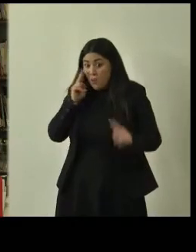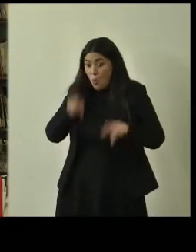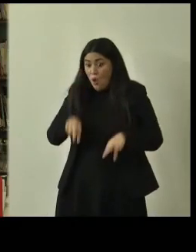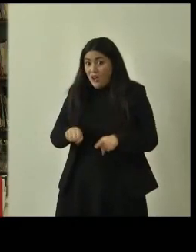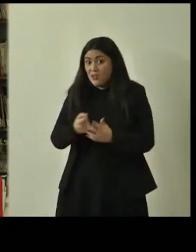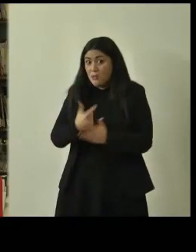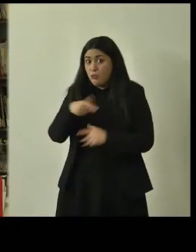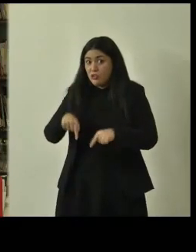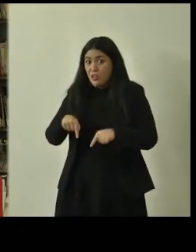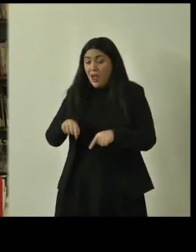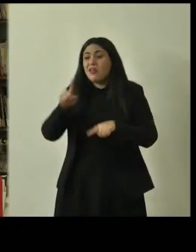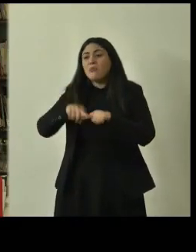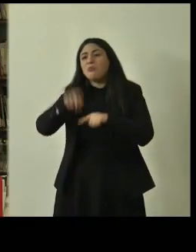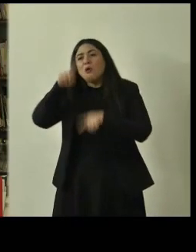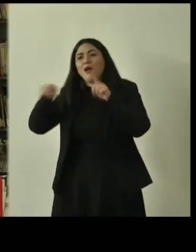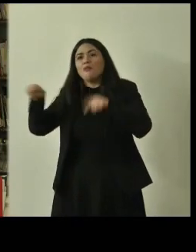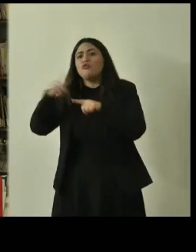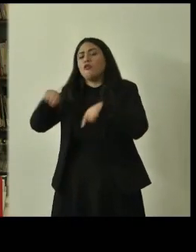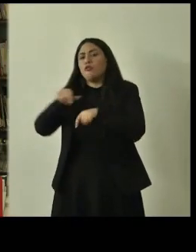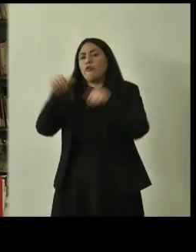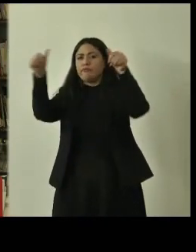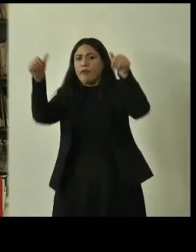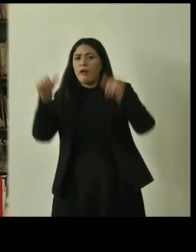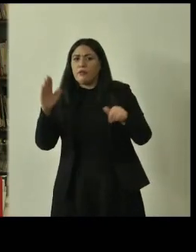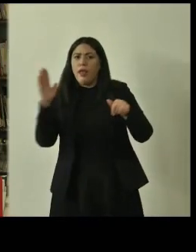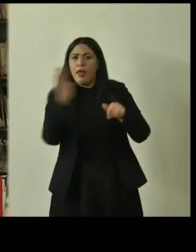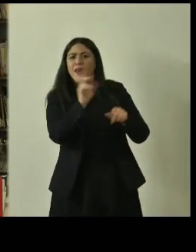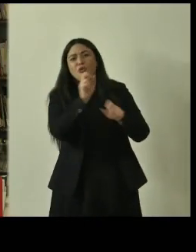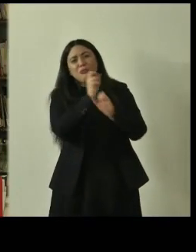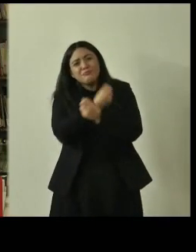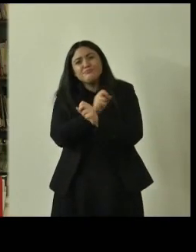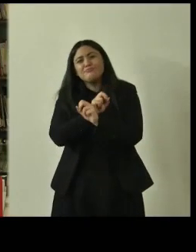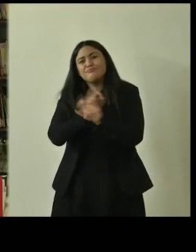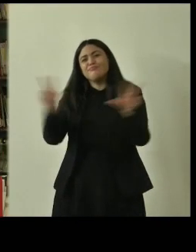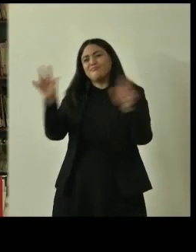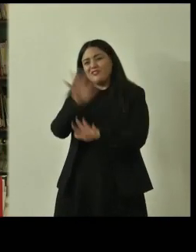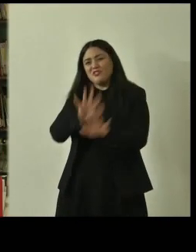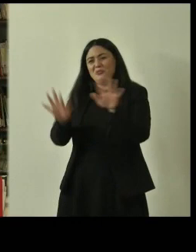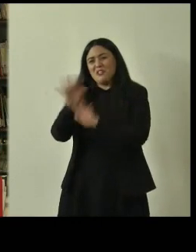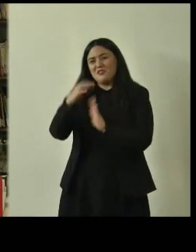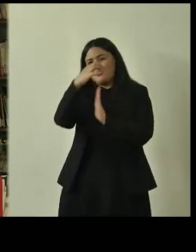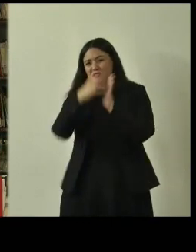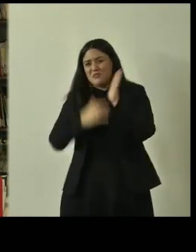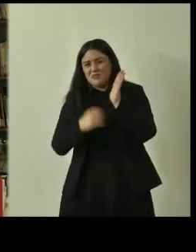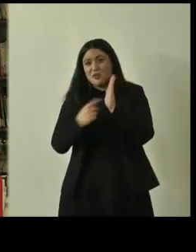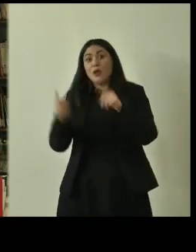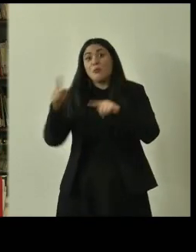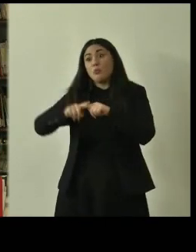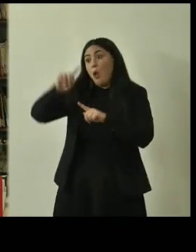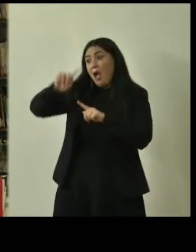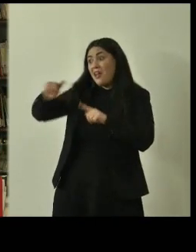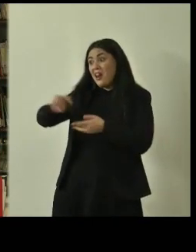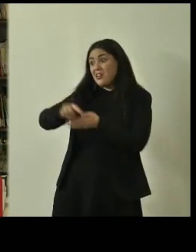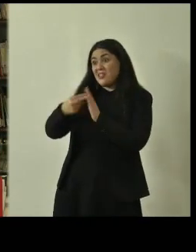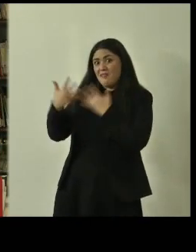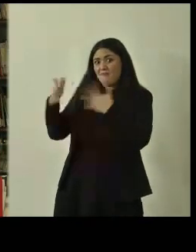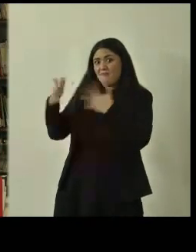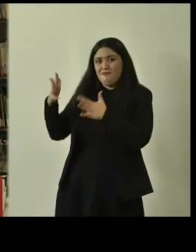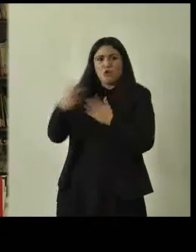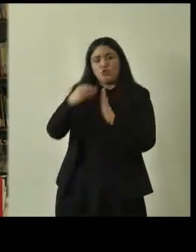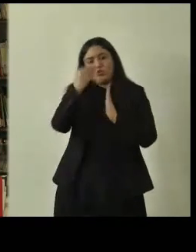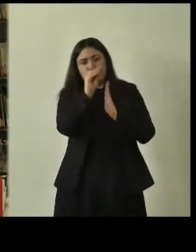volte mettiamo anche i cartelli a fini divulgativi e informativi oltre che alle analisi tecniche che servono